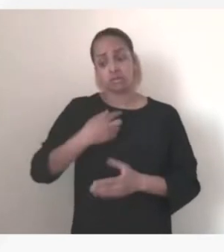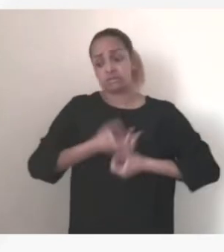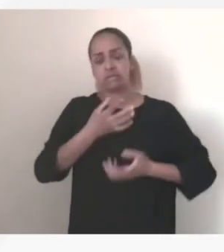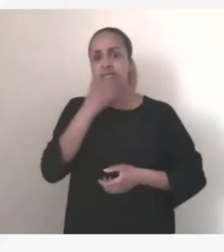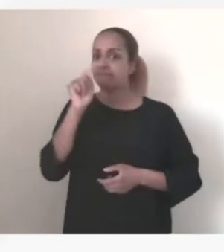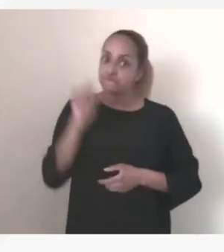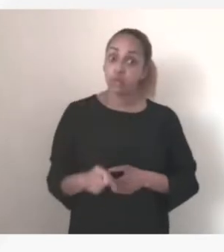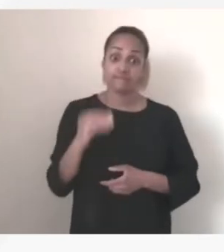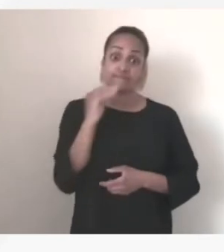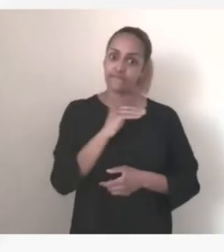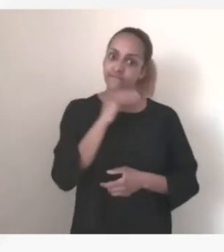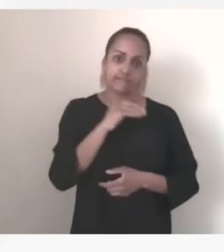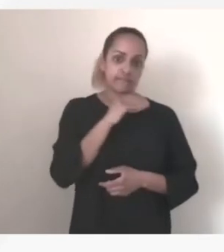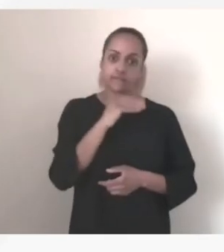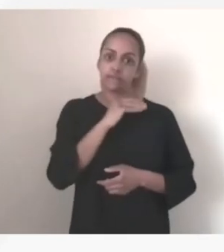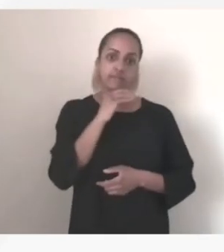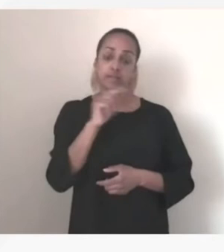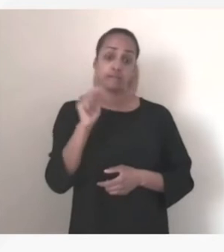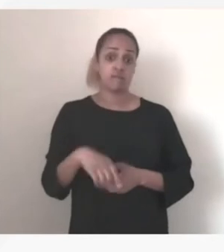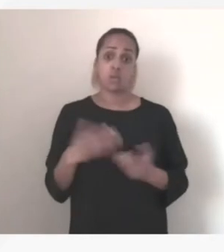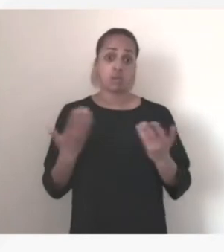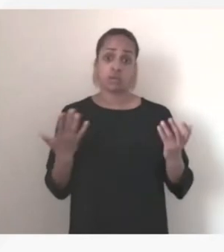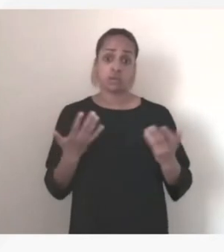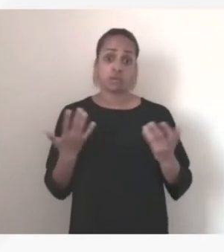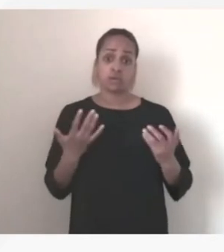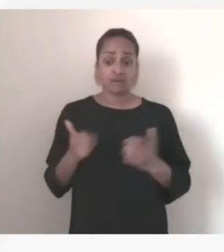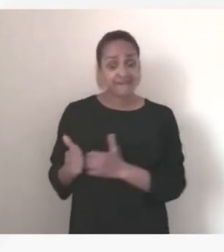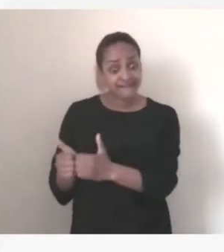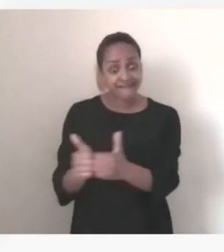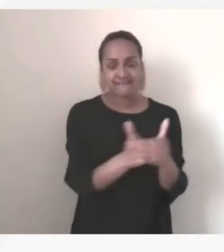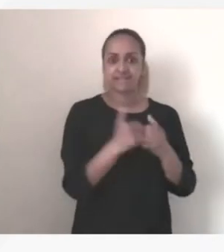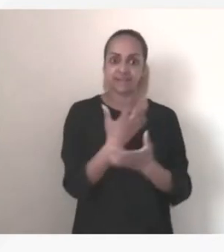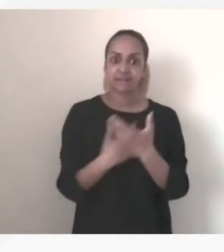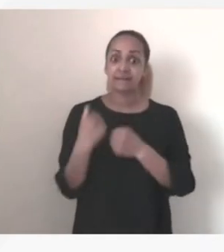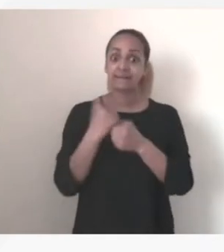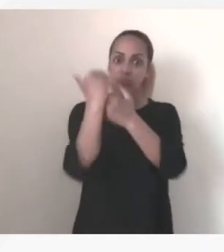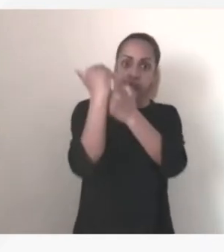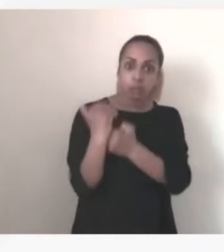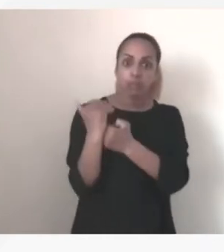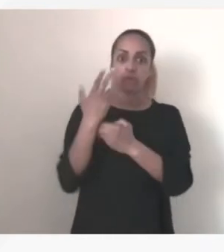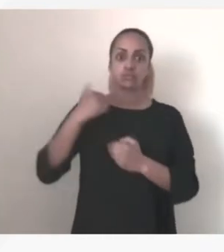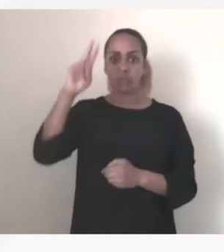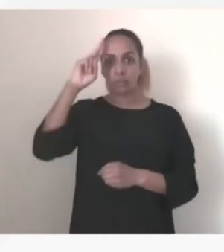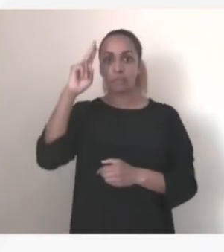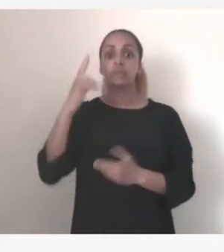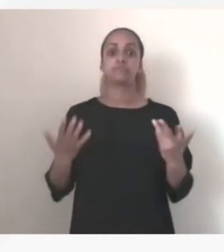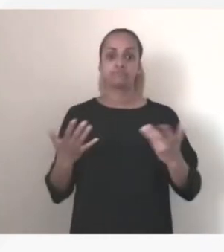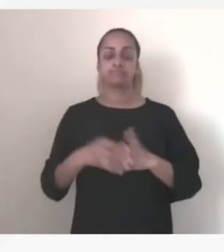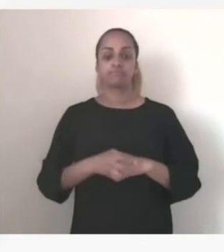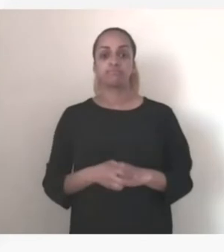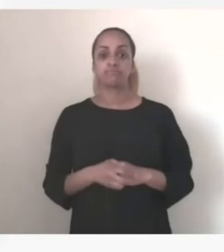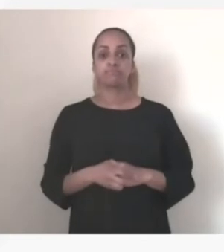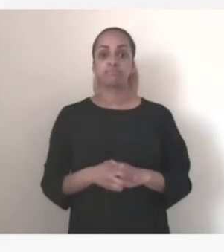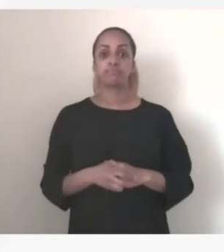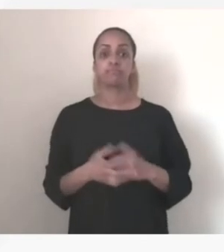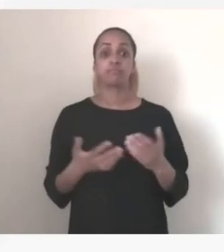rapidement, et ensemble un bouclier cyber européen, avec également, si on prend cette analogie,